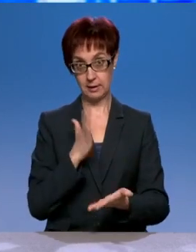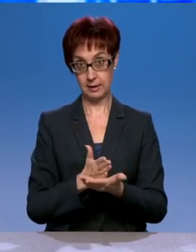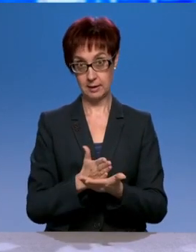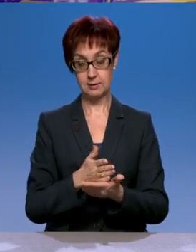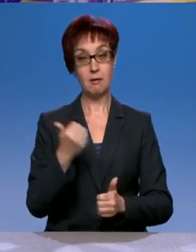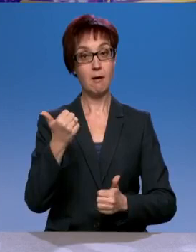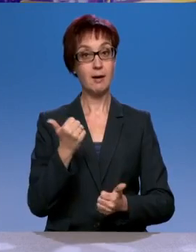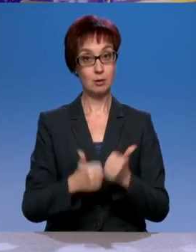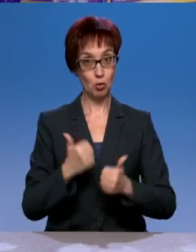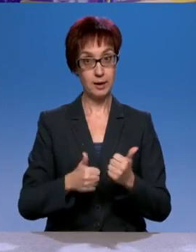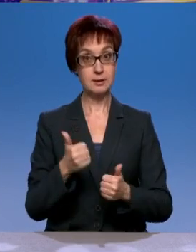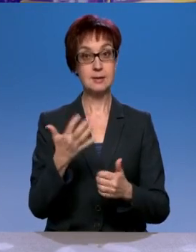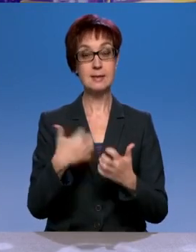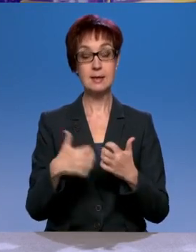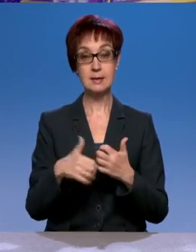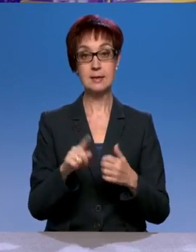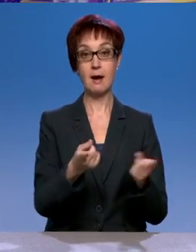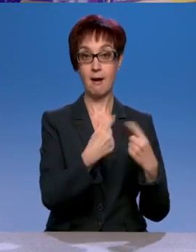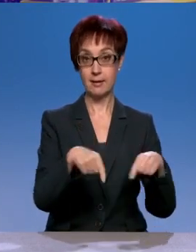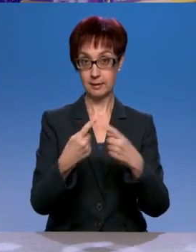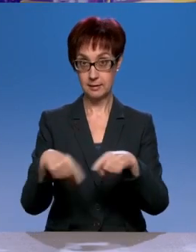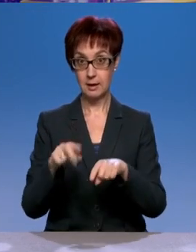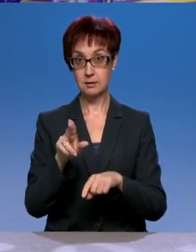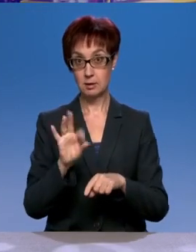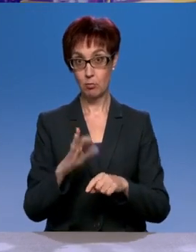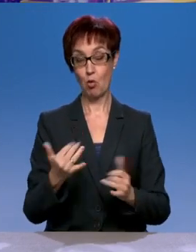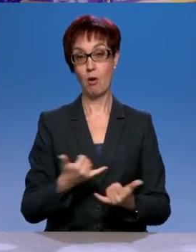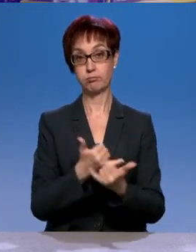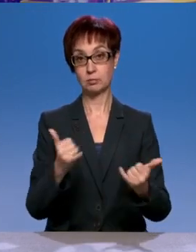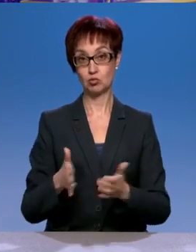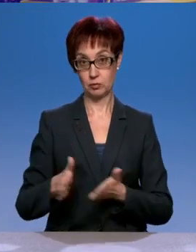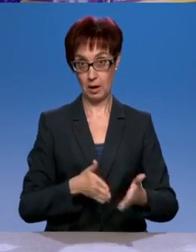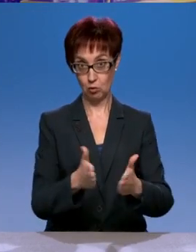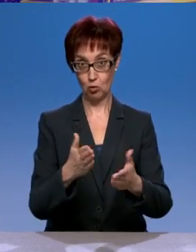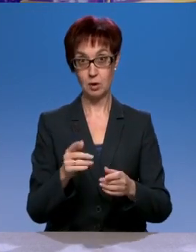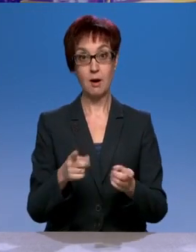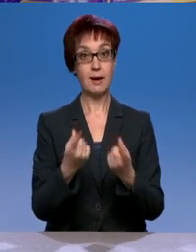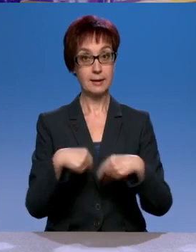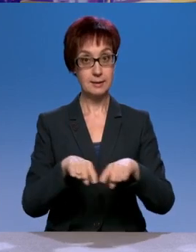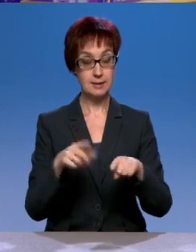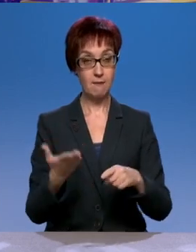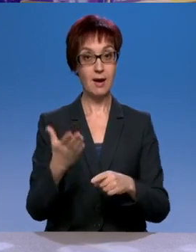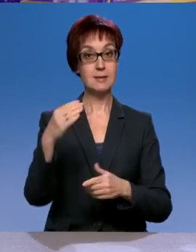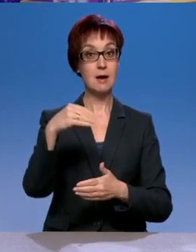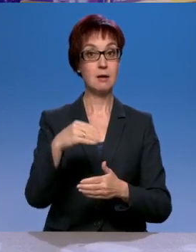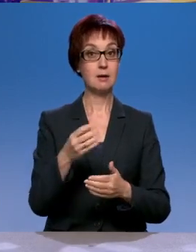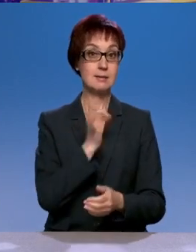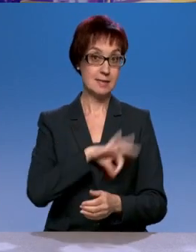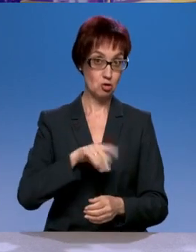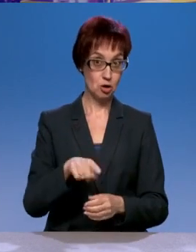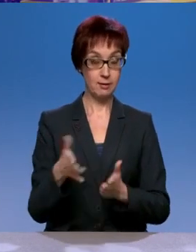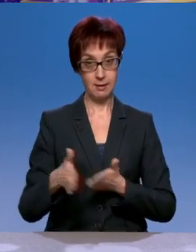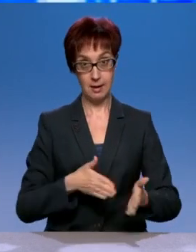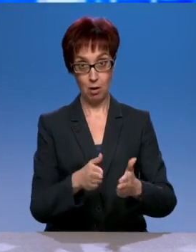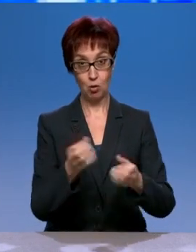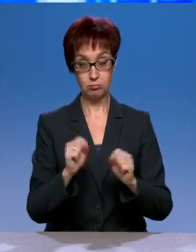организаций по содержанию дорог. Поскольку есть по-разному. Можно организовать содержание. Можно иметь полностью везде свою